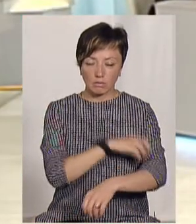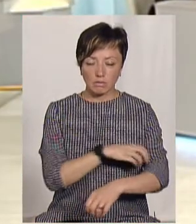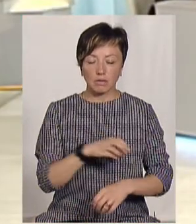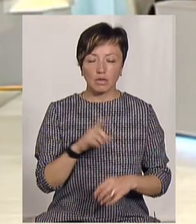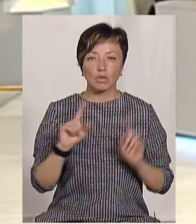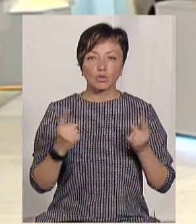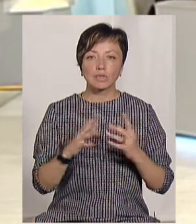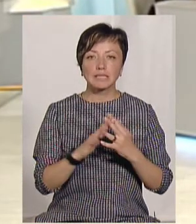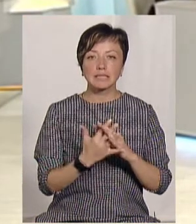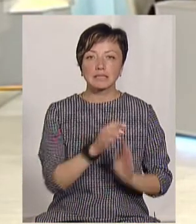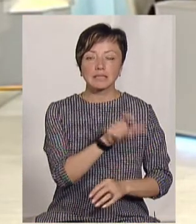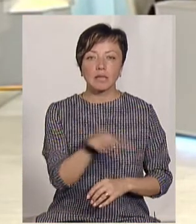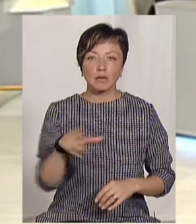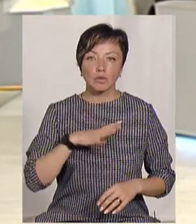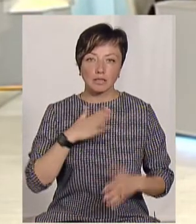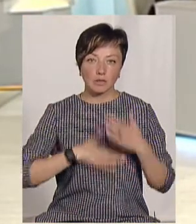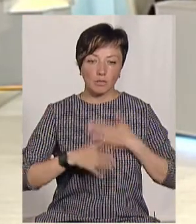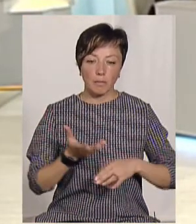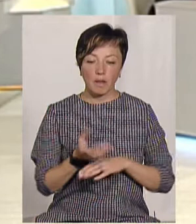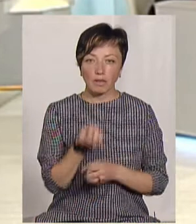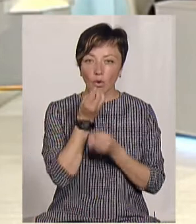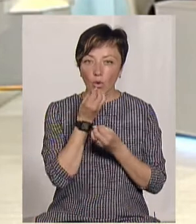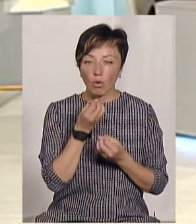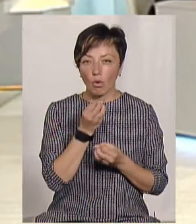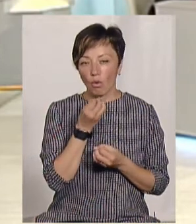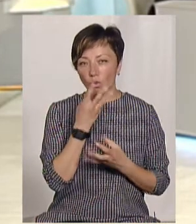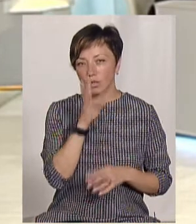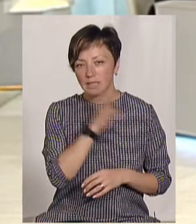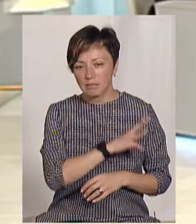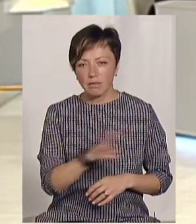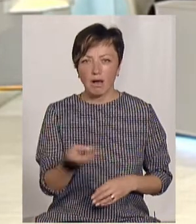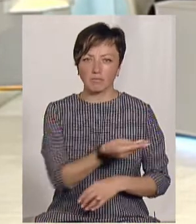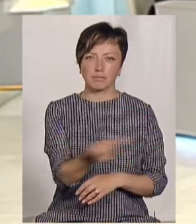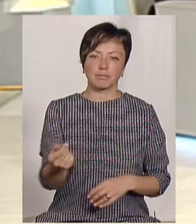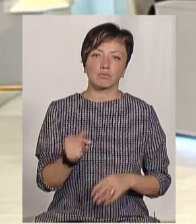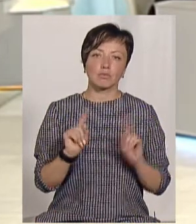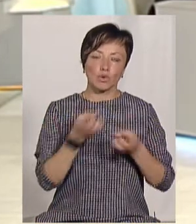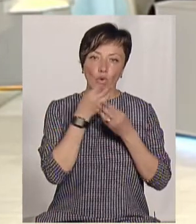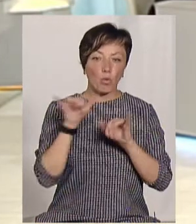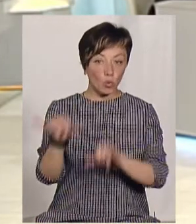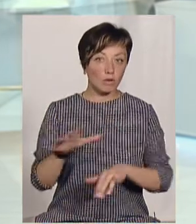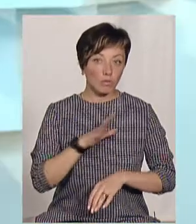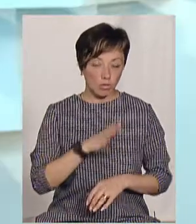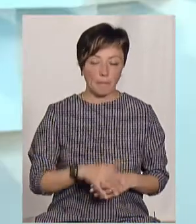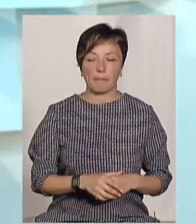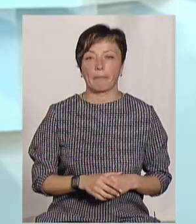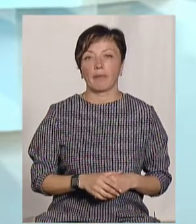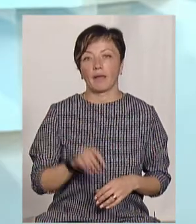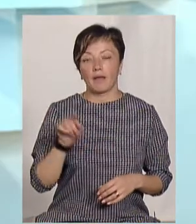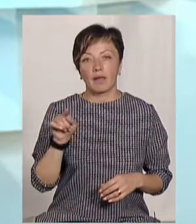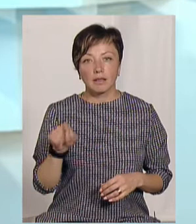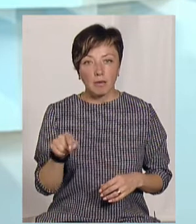Дуже селяни були ним задоволені. Він платив хороші зарплатні, і там в них дуже добре було. Наприклад, там